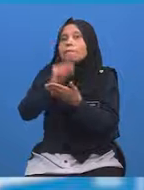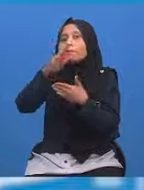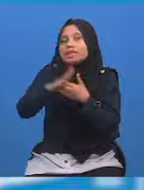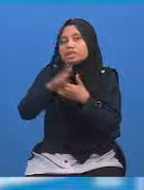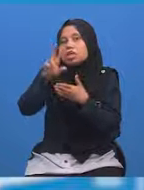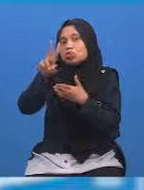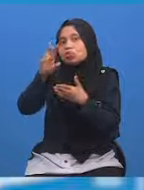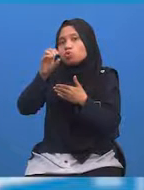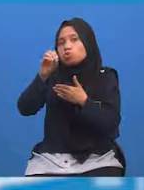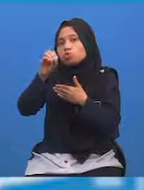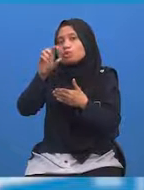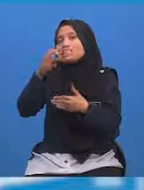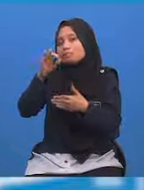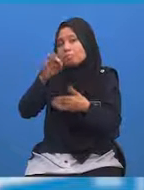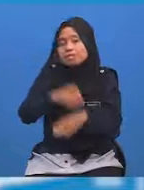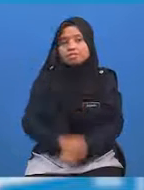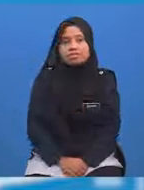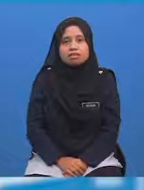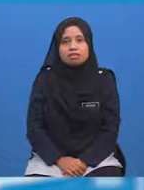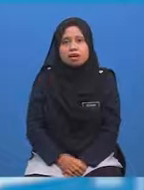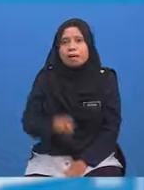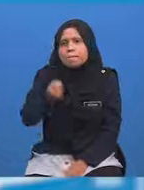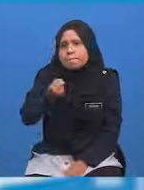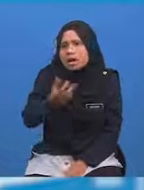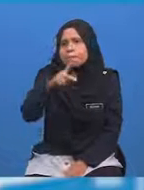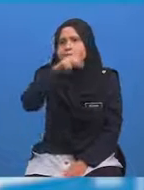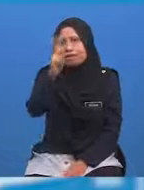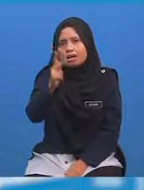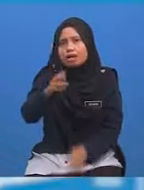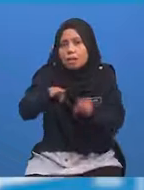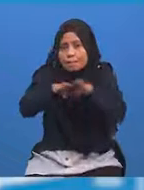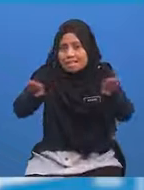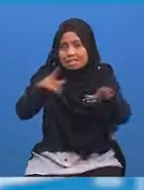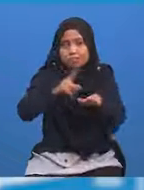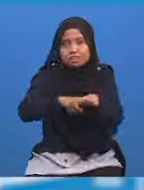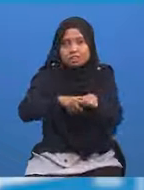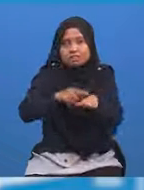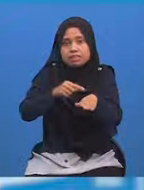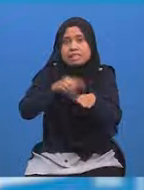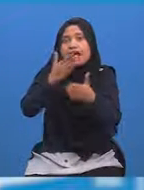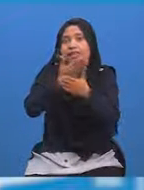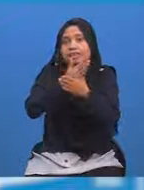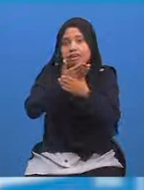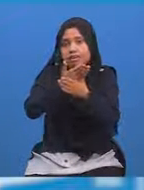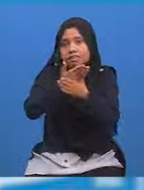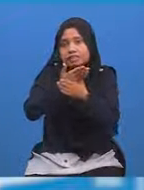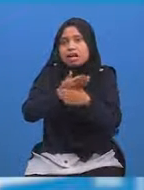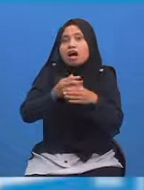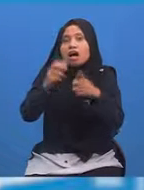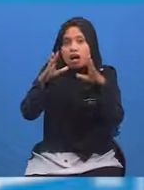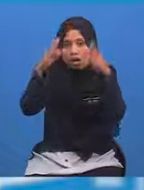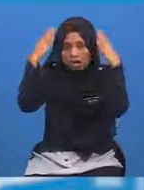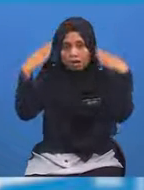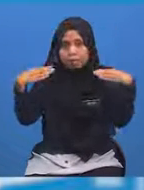Mac 2019 Berapakah beza masa Di antara Arab Saudi